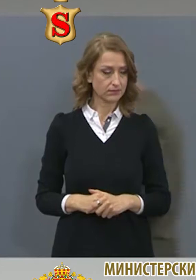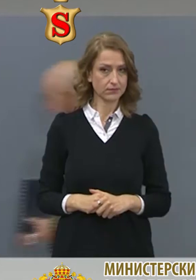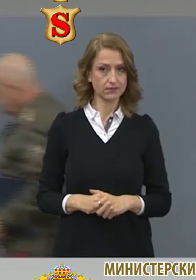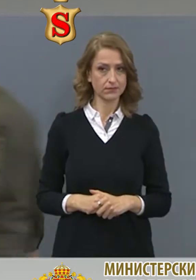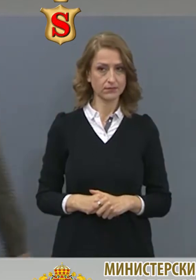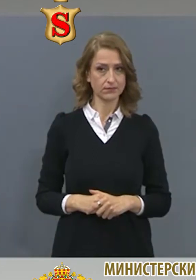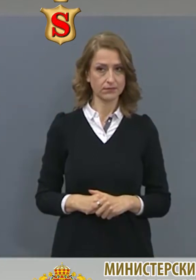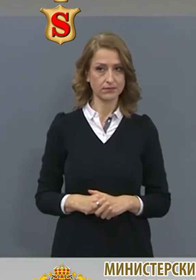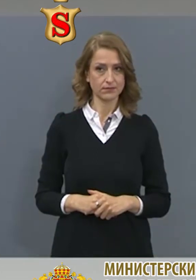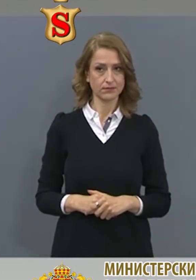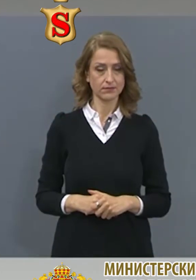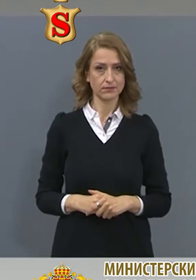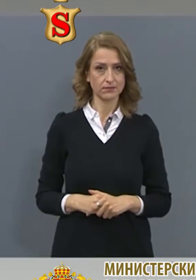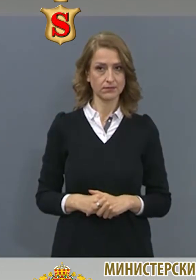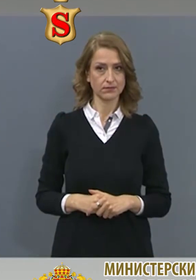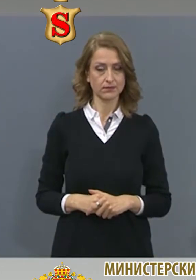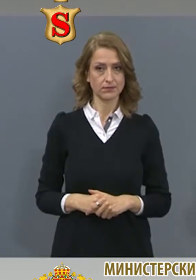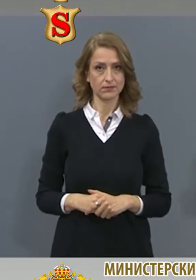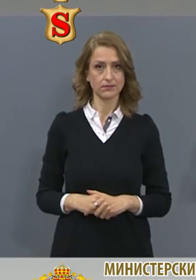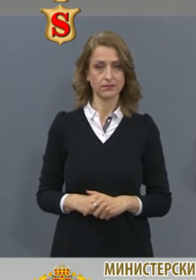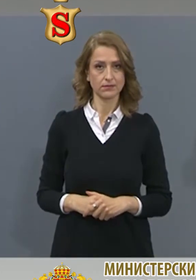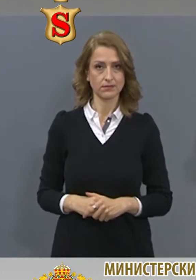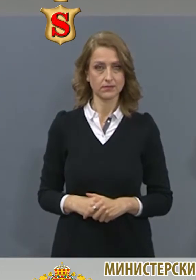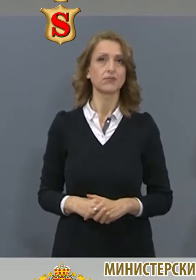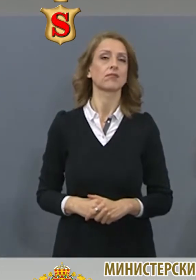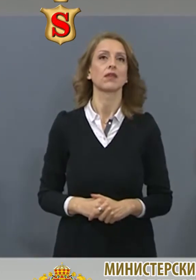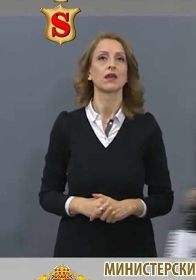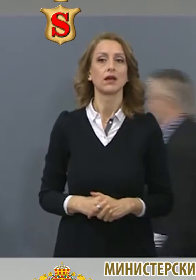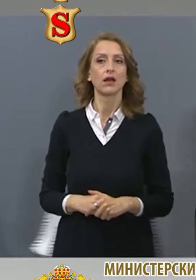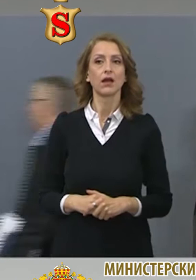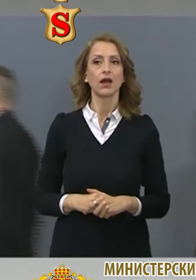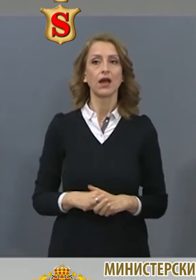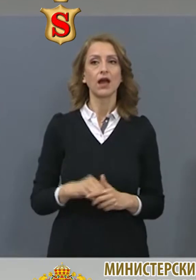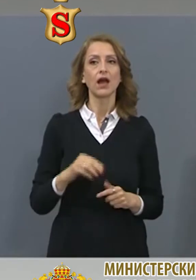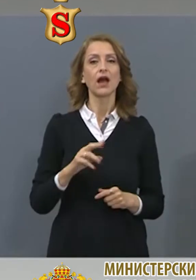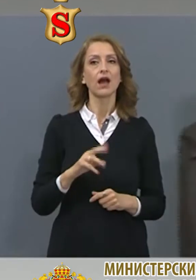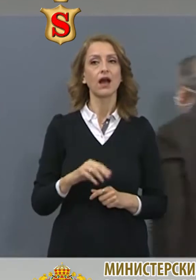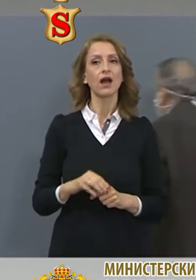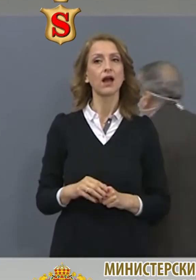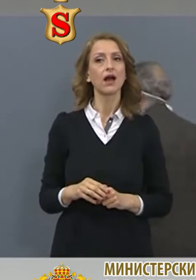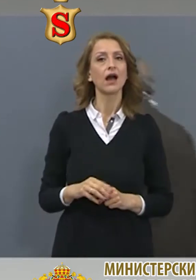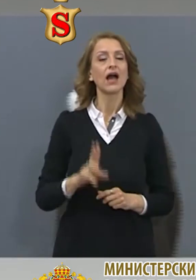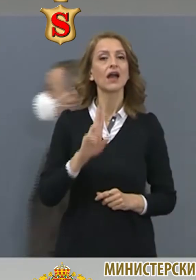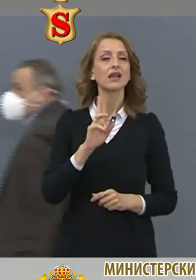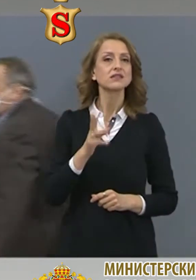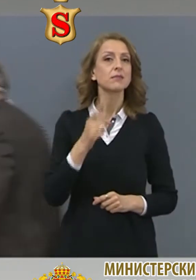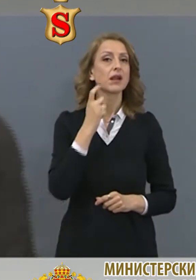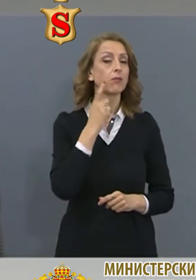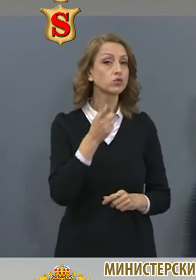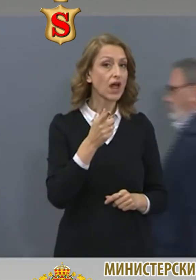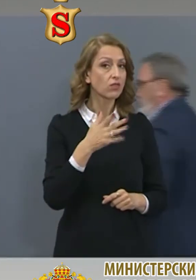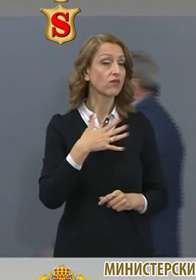Добро утро на всички. Красимир Божанов, директор на дирекция Модернизация на Министерство в Министерски съвет. Имам задачата да ви представя